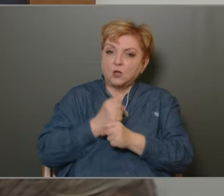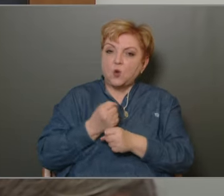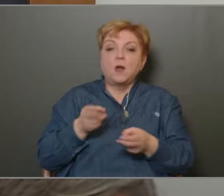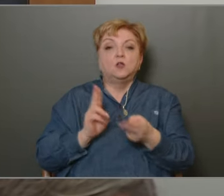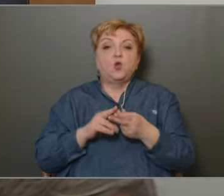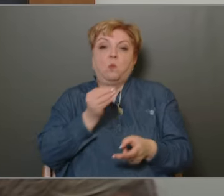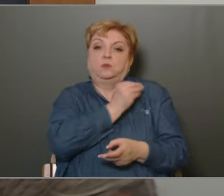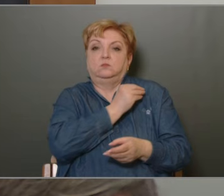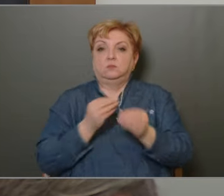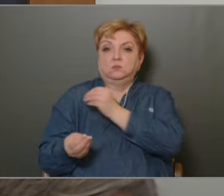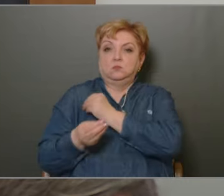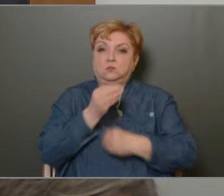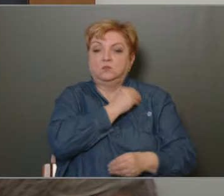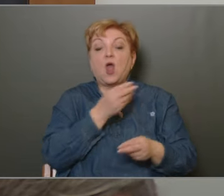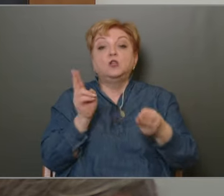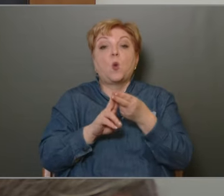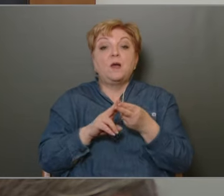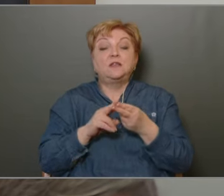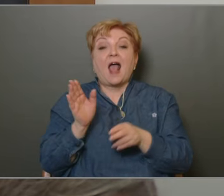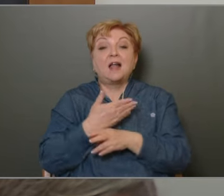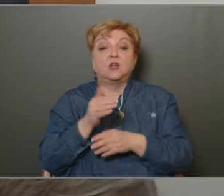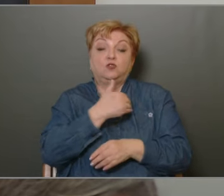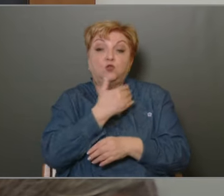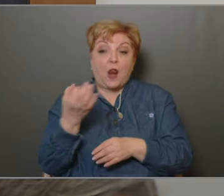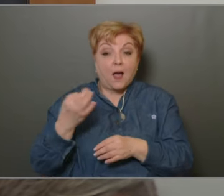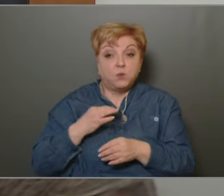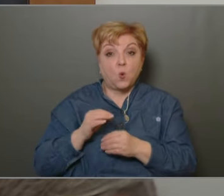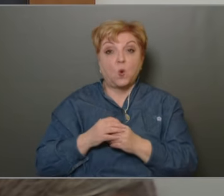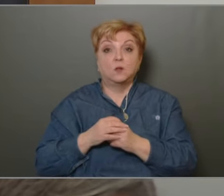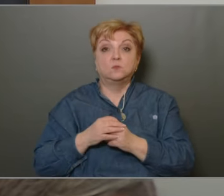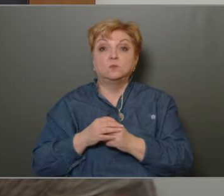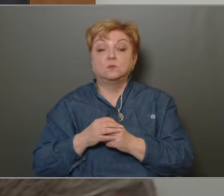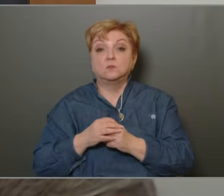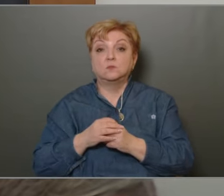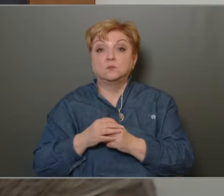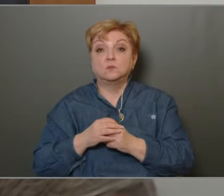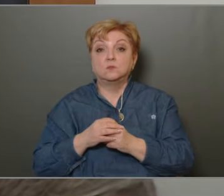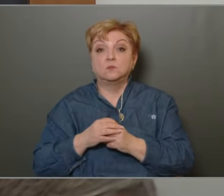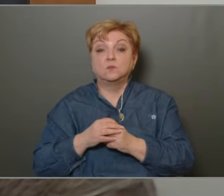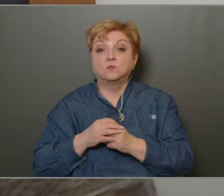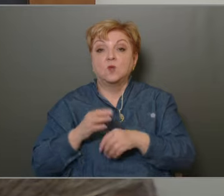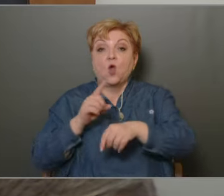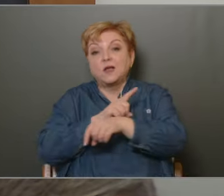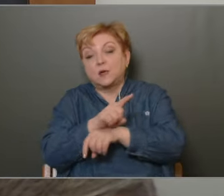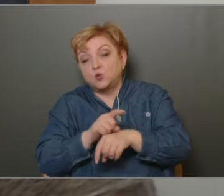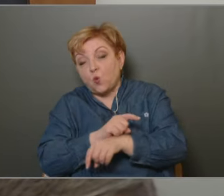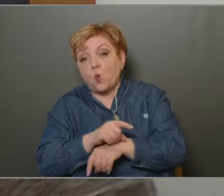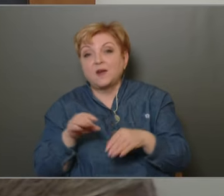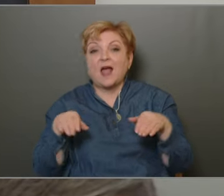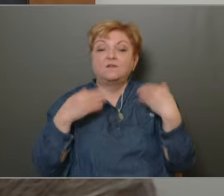visszajelzést is kaptam többek között általános iskolából Hogy ezek az órák vagy